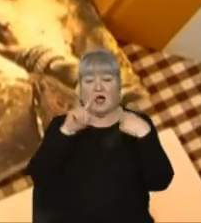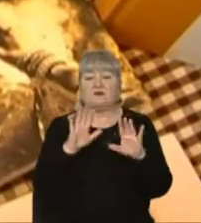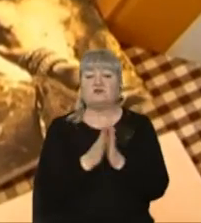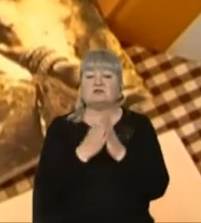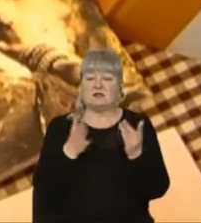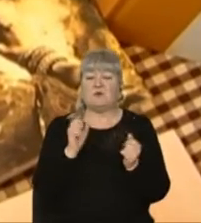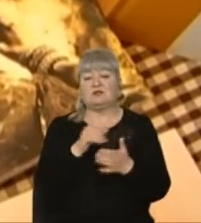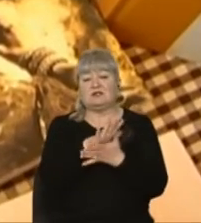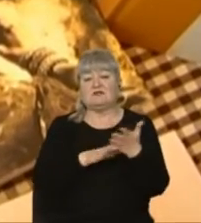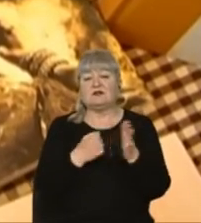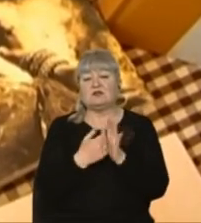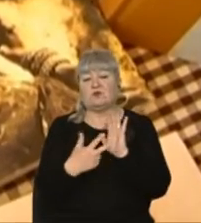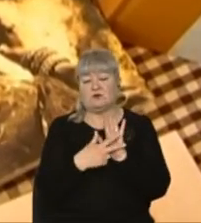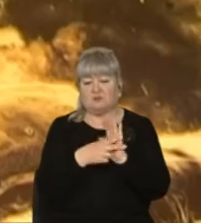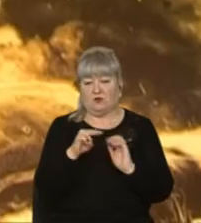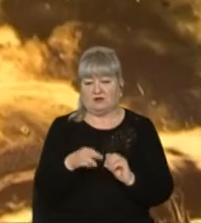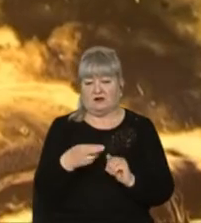Триватиме він до 8 травня.